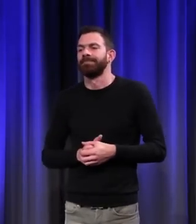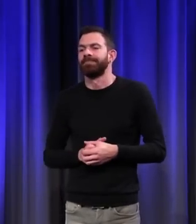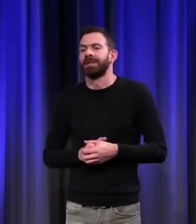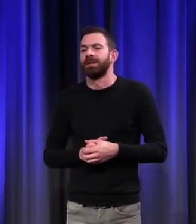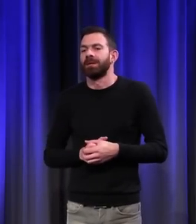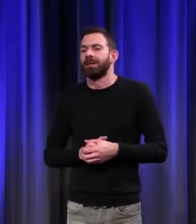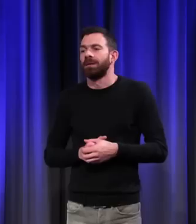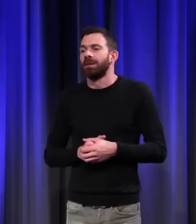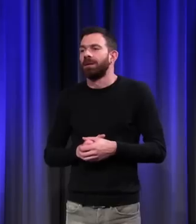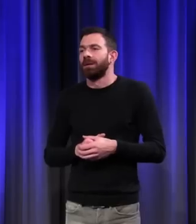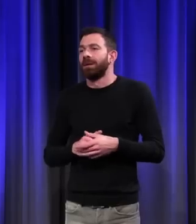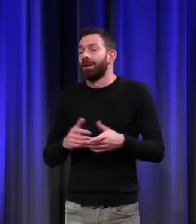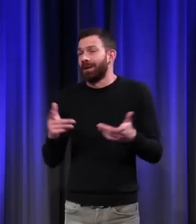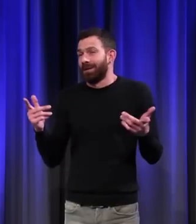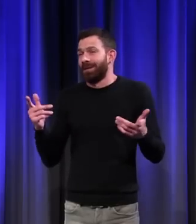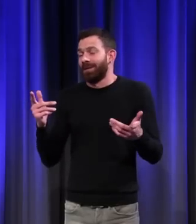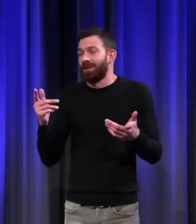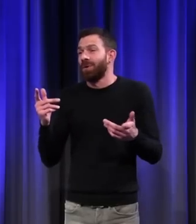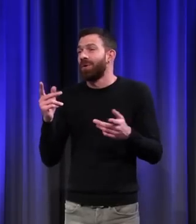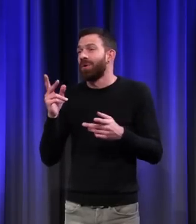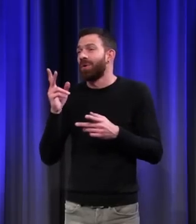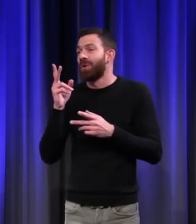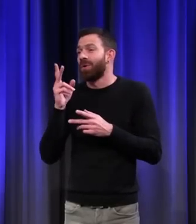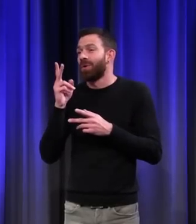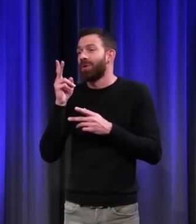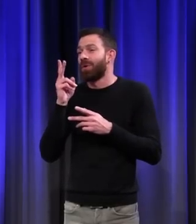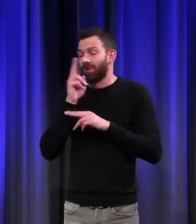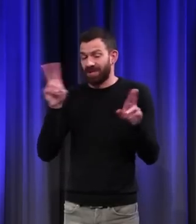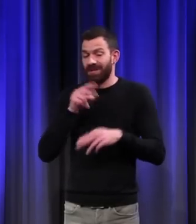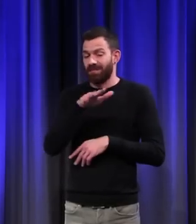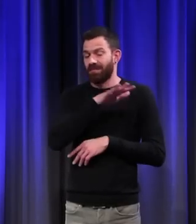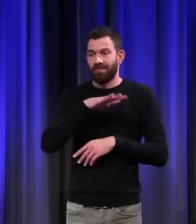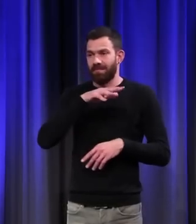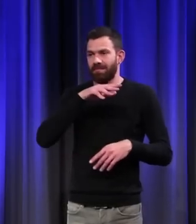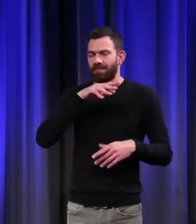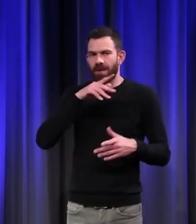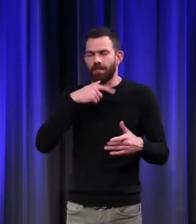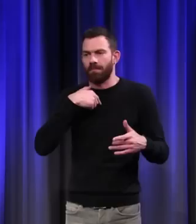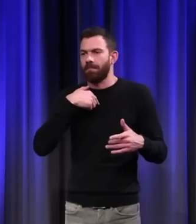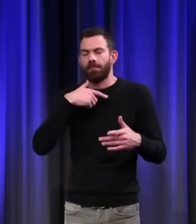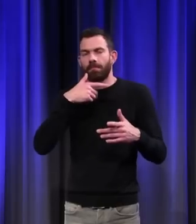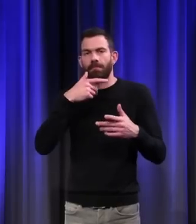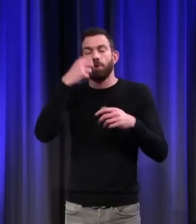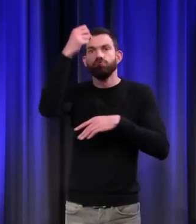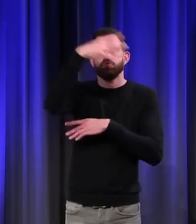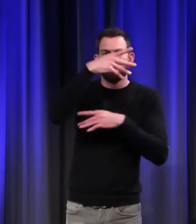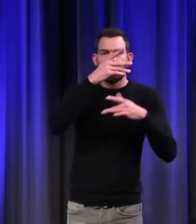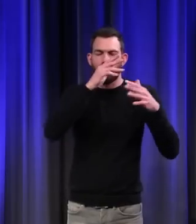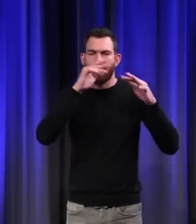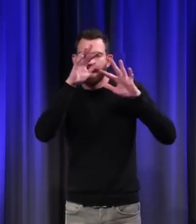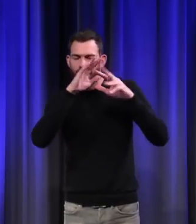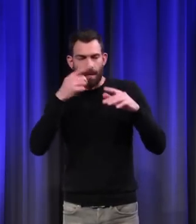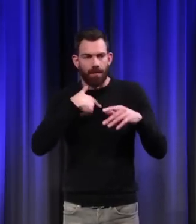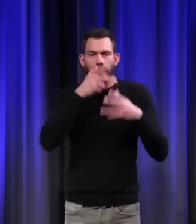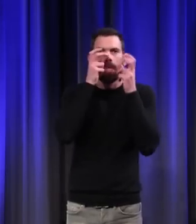De manière générale, on est fasciné par tout ce qui joue avec la lumière et on y attache beaucoup de prix. Ce qui